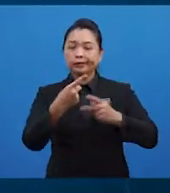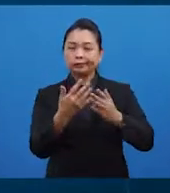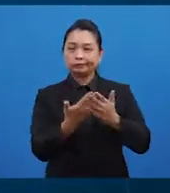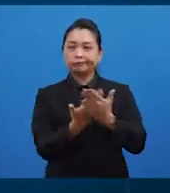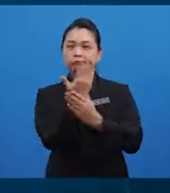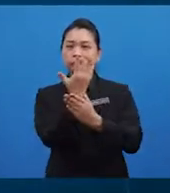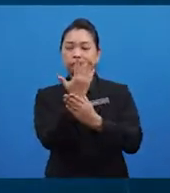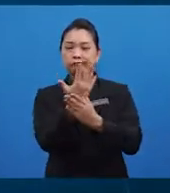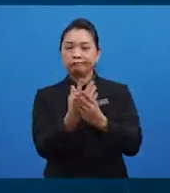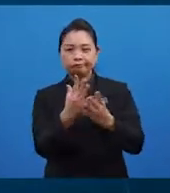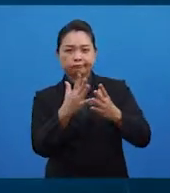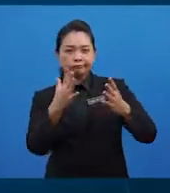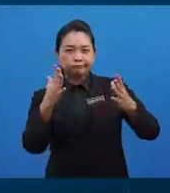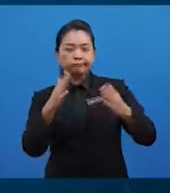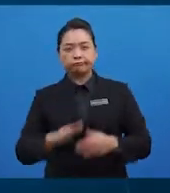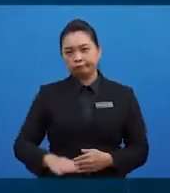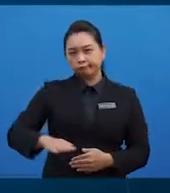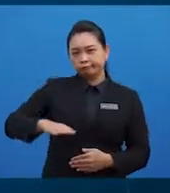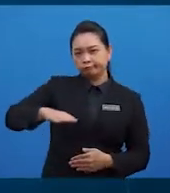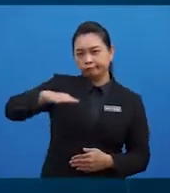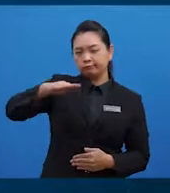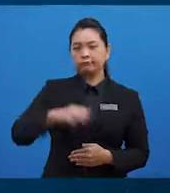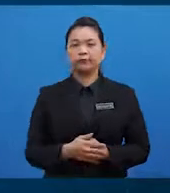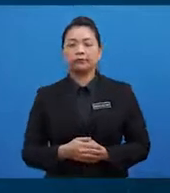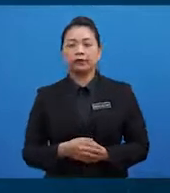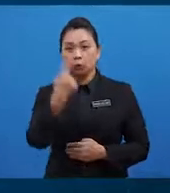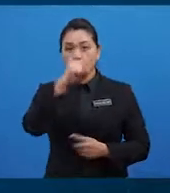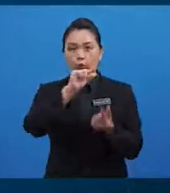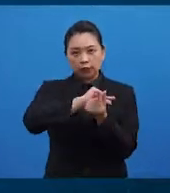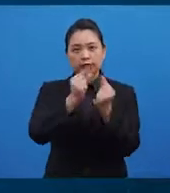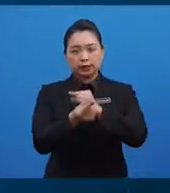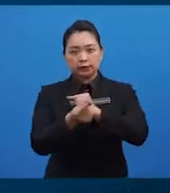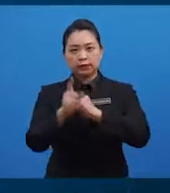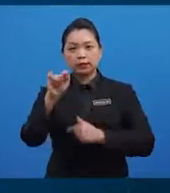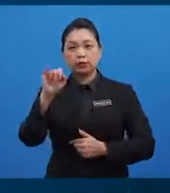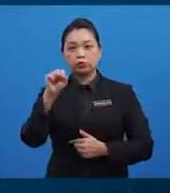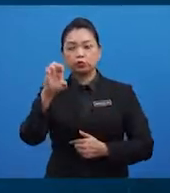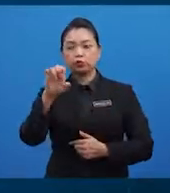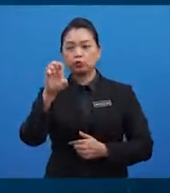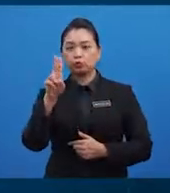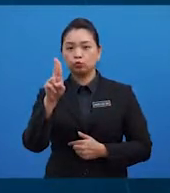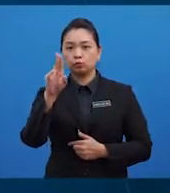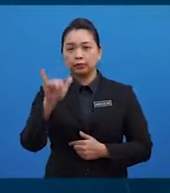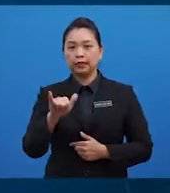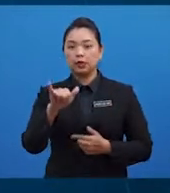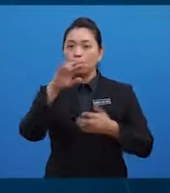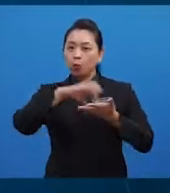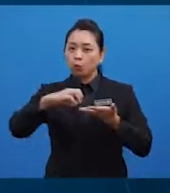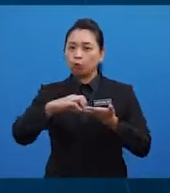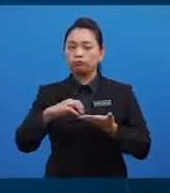membentuk tisu-tisu baharu untuk menggantikan tisu yang rosak. Asid amino